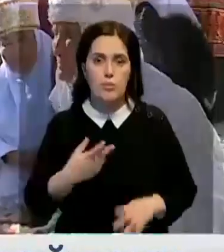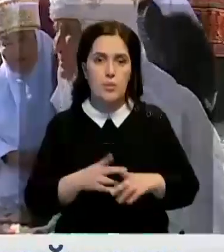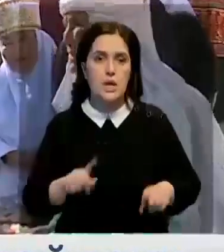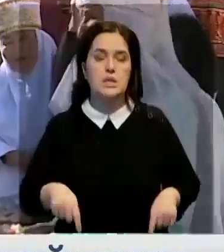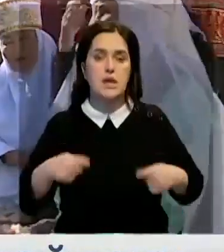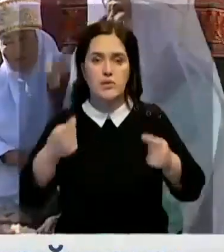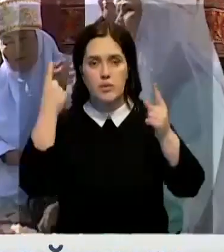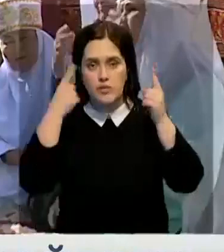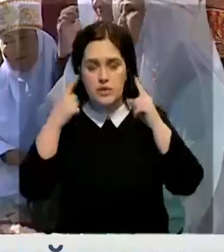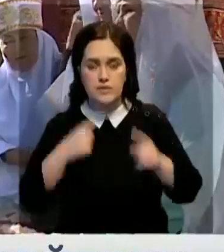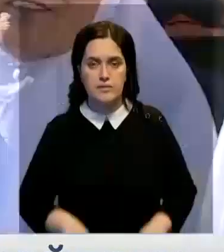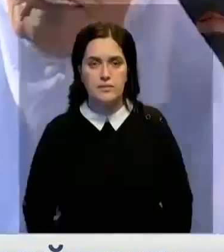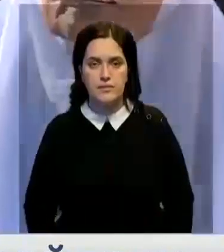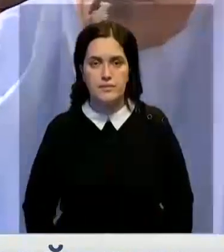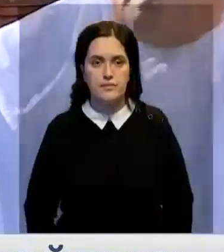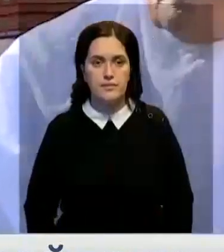творчества.